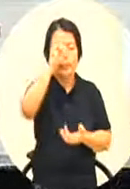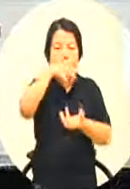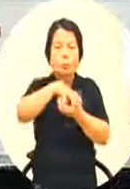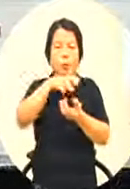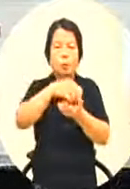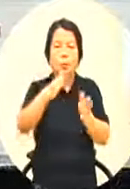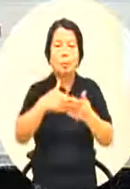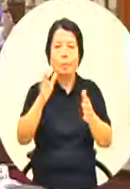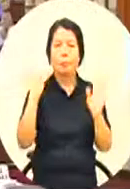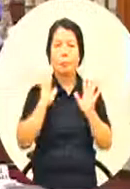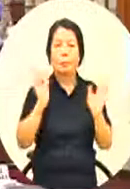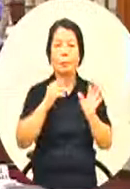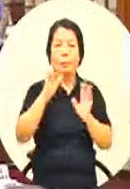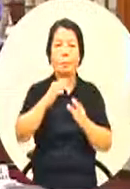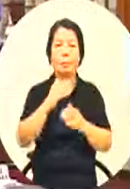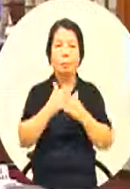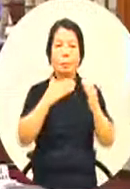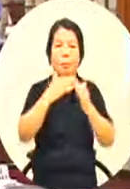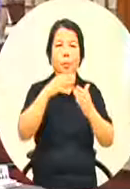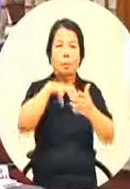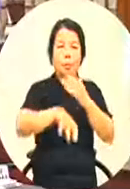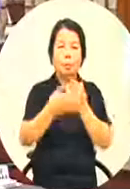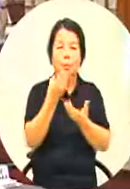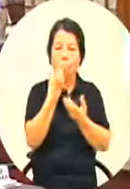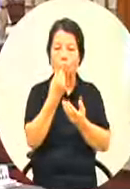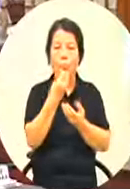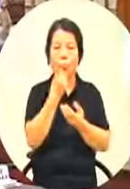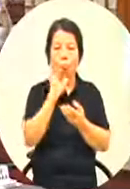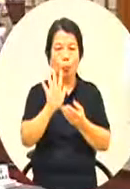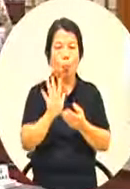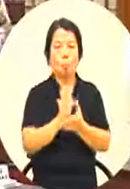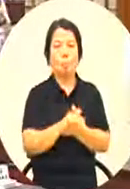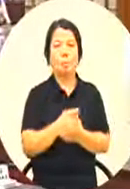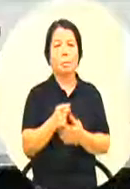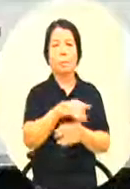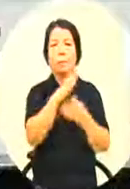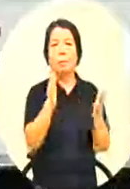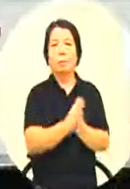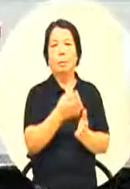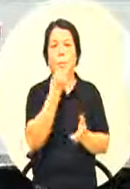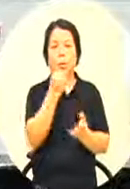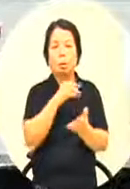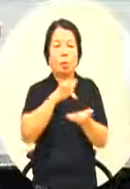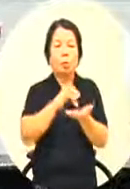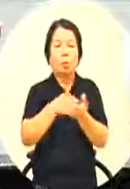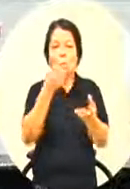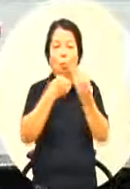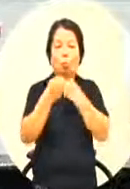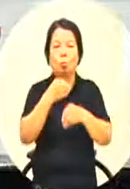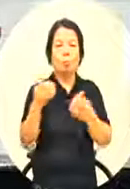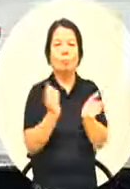就是你还是在学校还有吃阴阳午餐的好请放下其他都已经吃了很多毒下去了